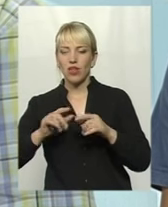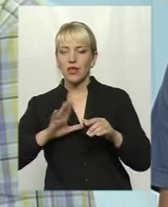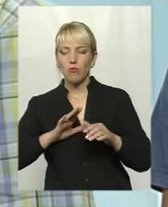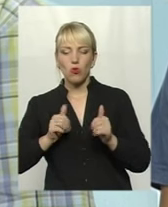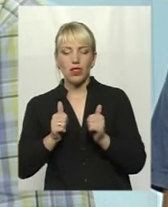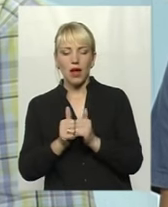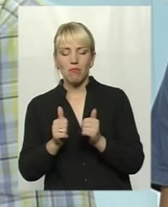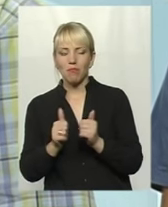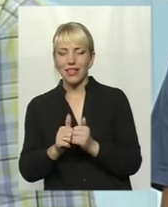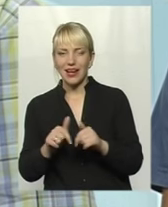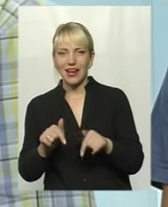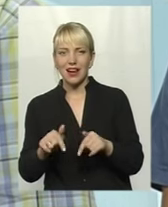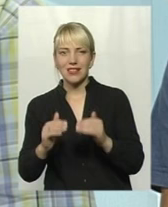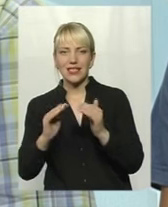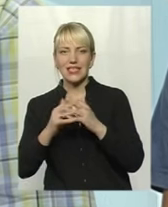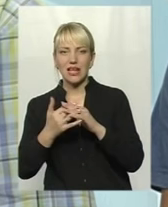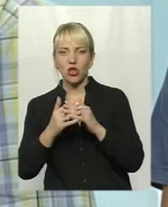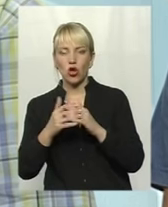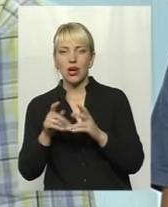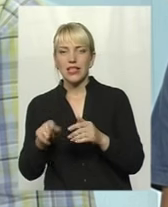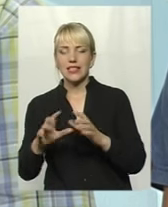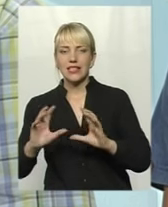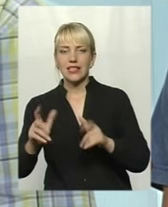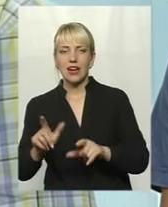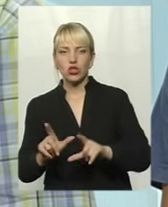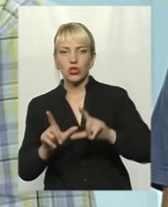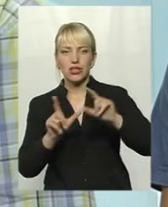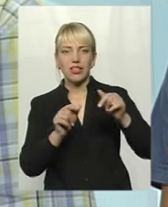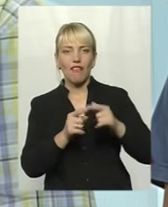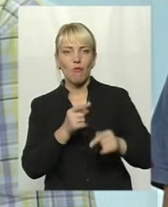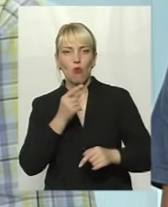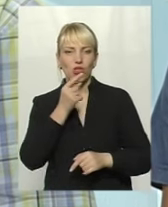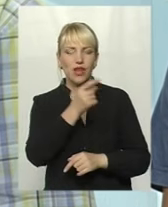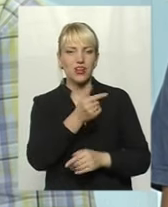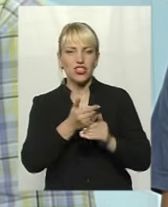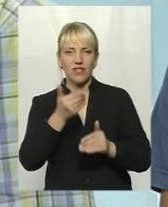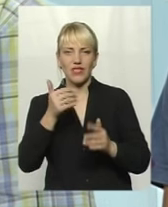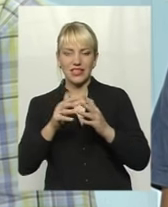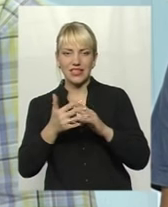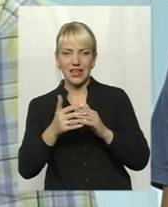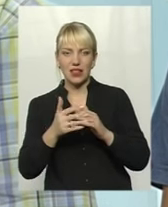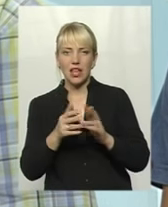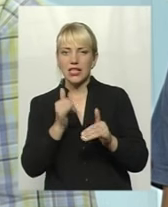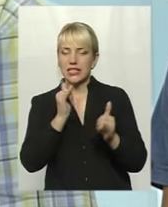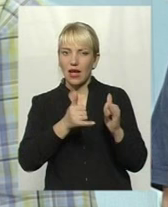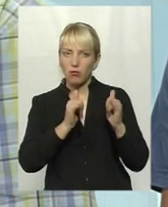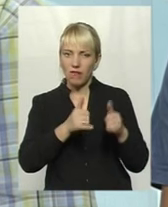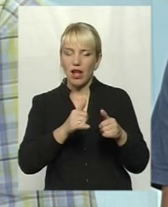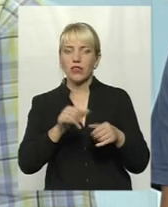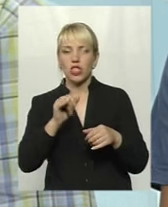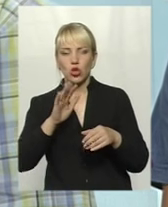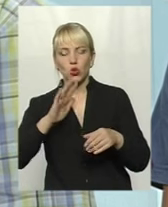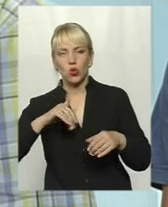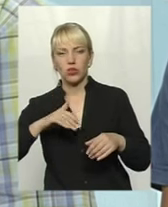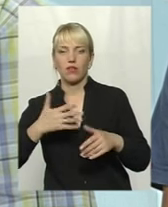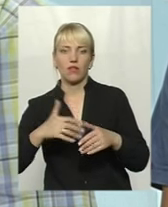хімсклад, заправлявся, чи в сторону, яка подальше від села, і тоді він починав обробляти. Ми це все прекрасно розуміємо, ми хочемо,